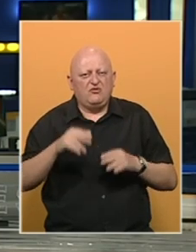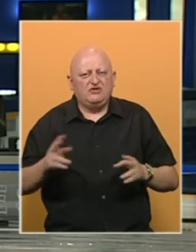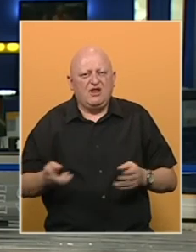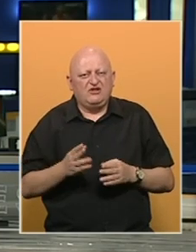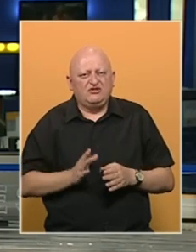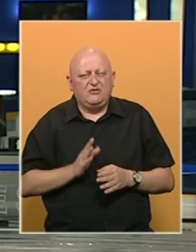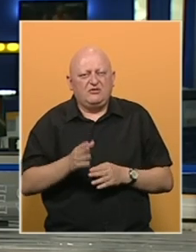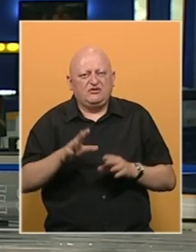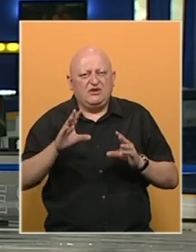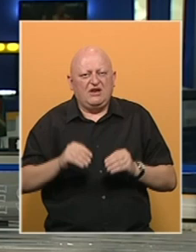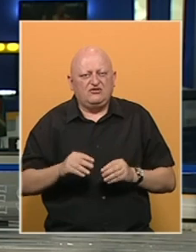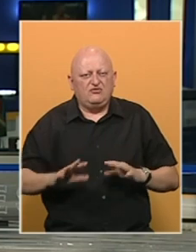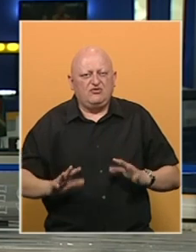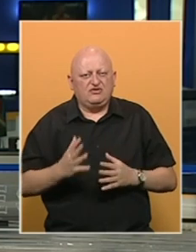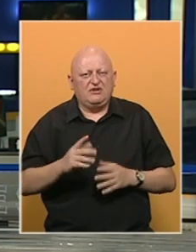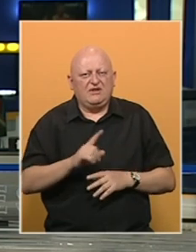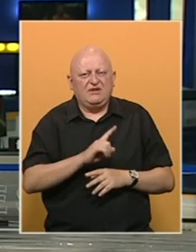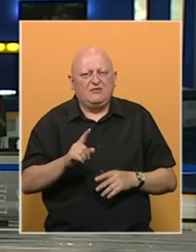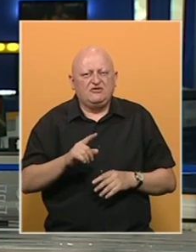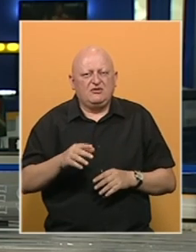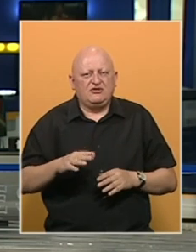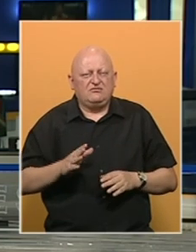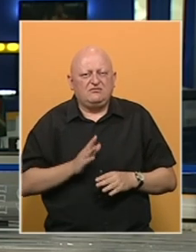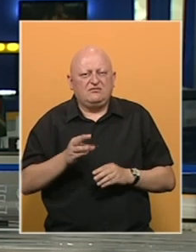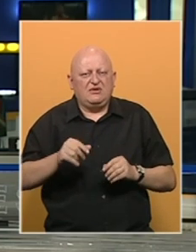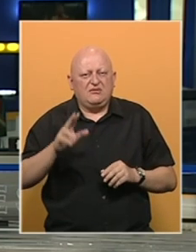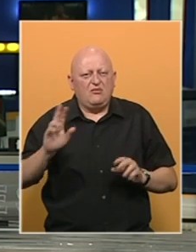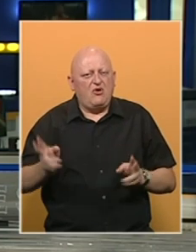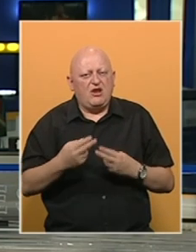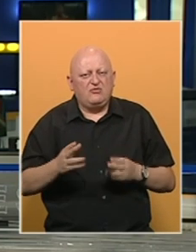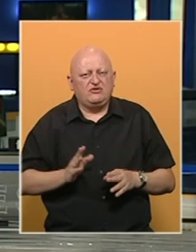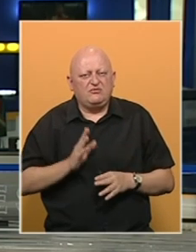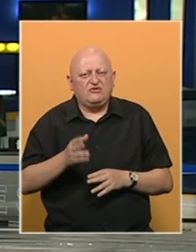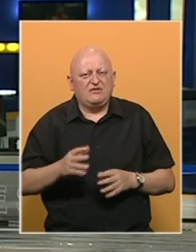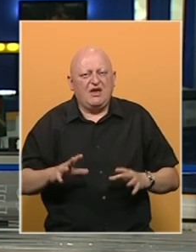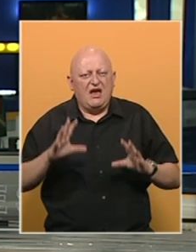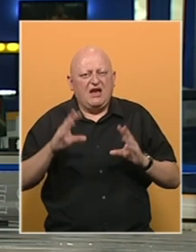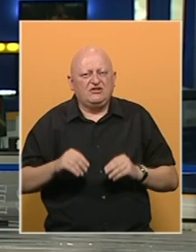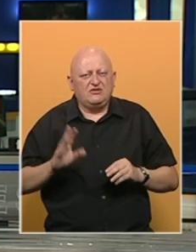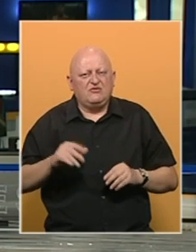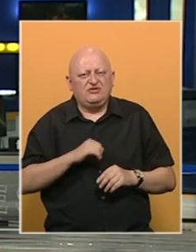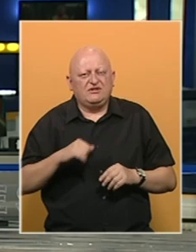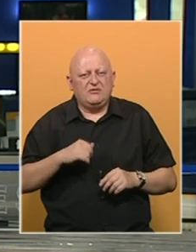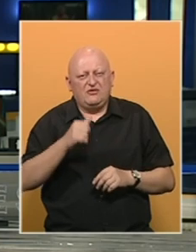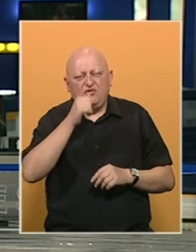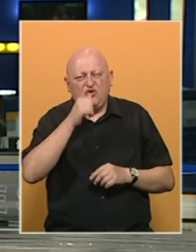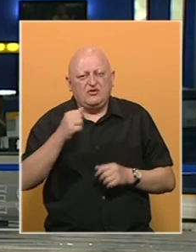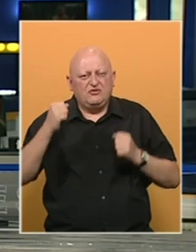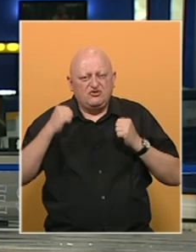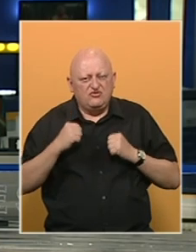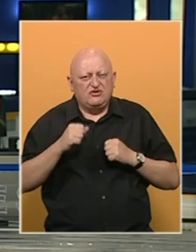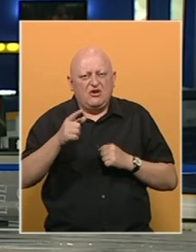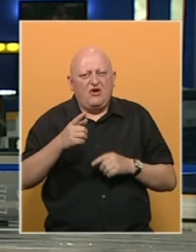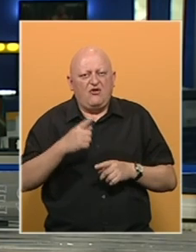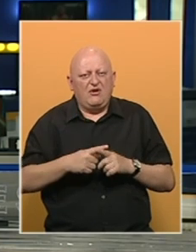omogućiti lakši pristup gašenju požara. Nepristupačan teren onemogućavao je pristup, pa gašenje je bilo moguće samo vodom iz